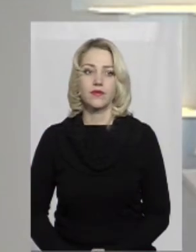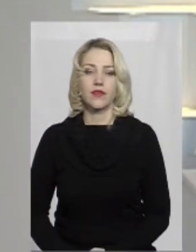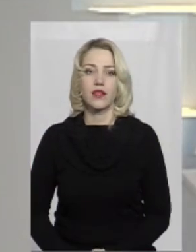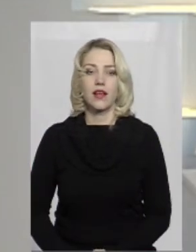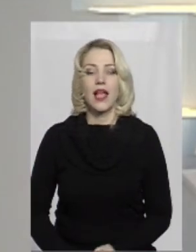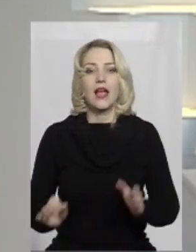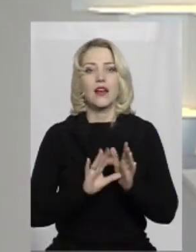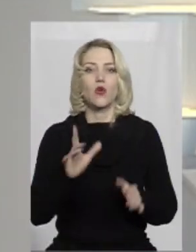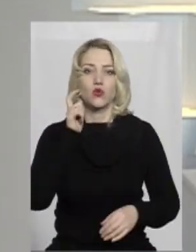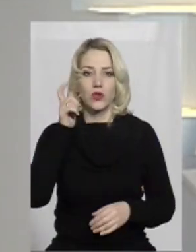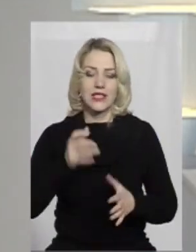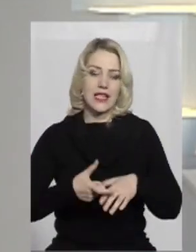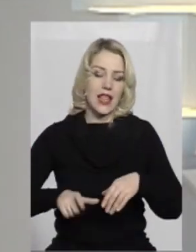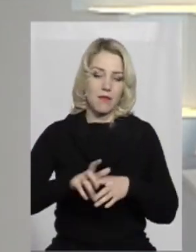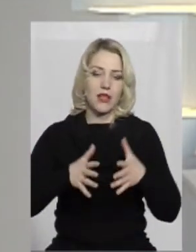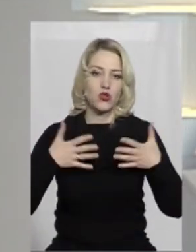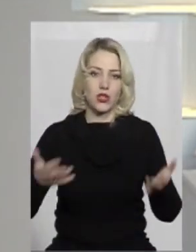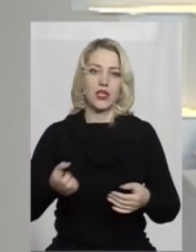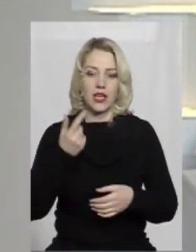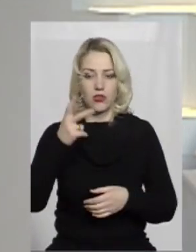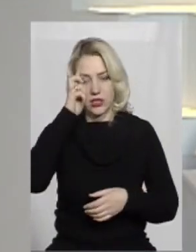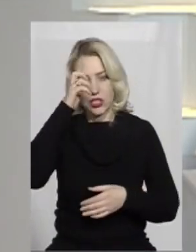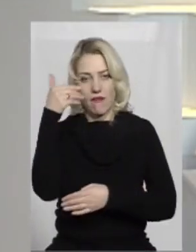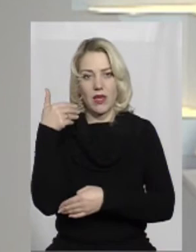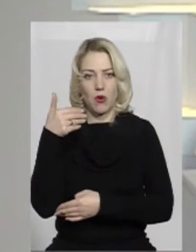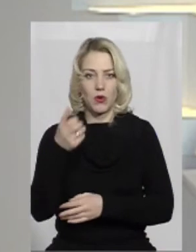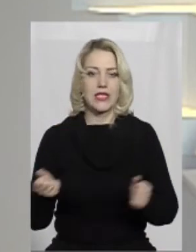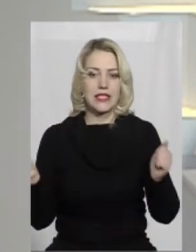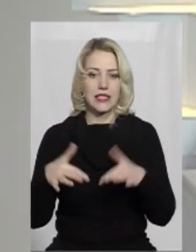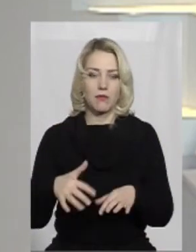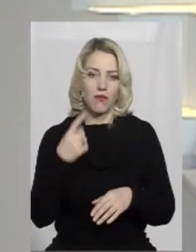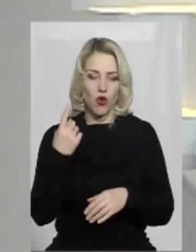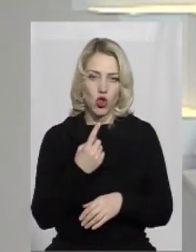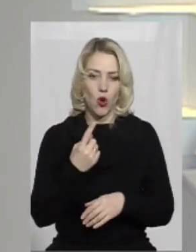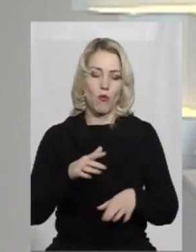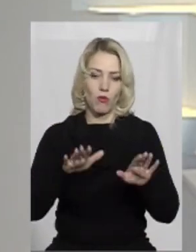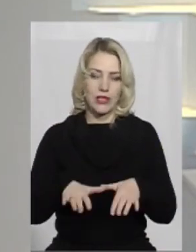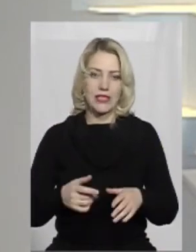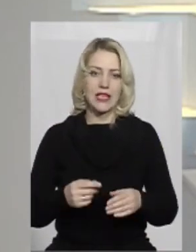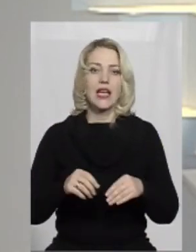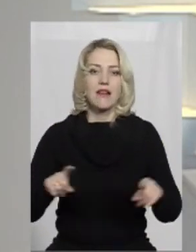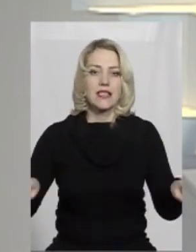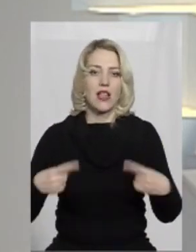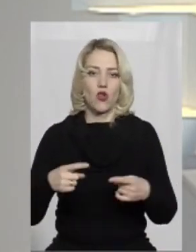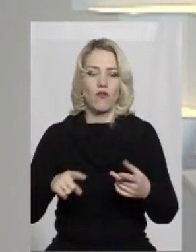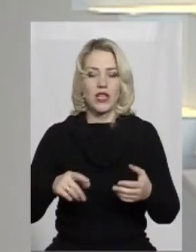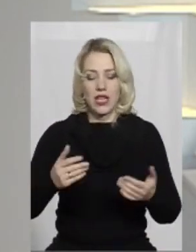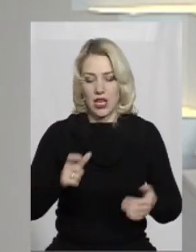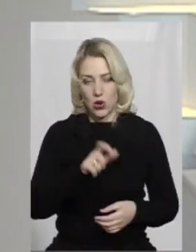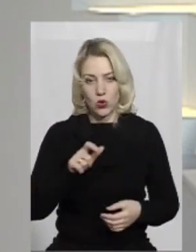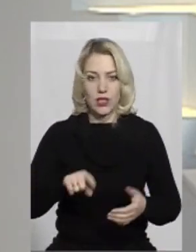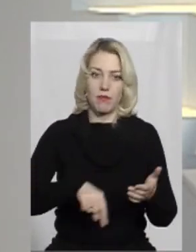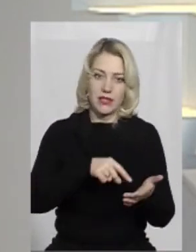Рекорд України із найбільшої кількості державних прапорів, зібраних в одному місті, встановили нині жителі Хмельницької та